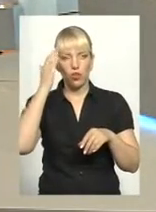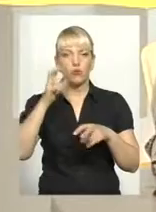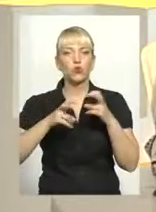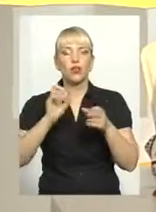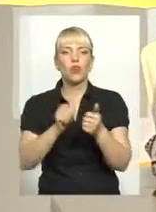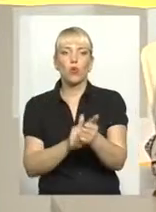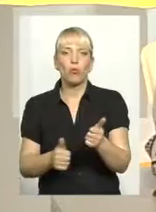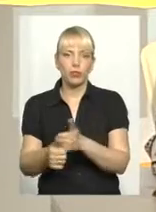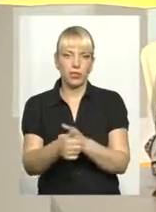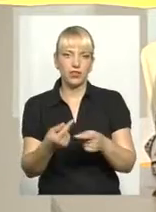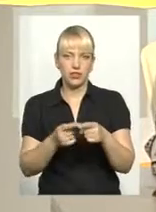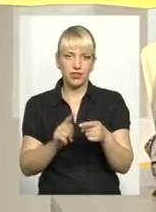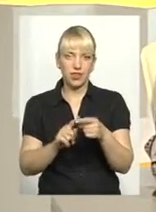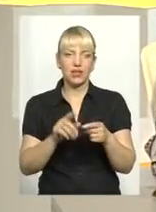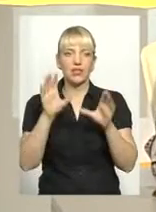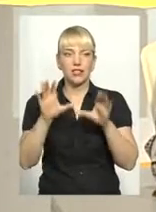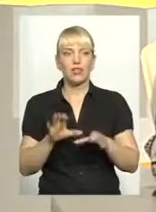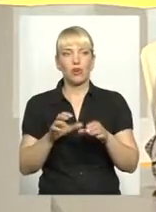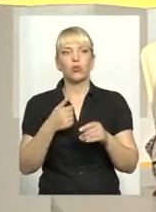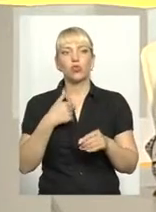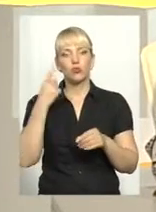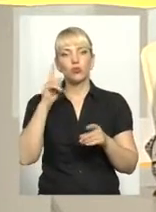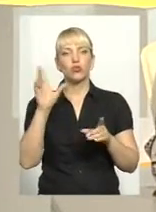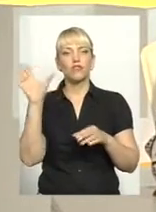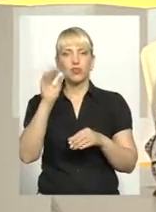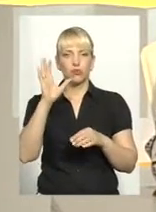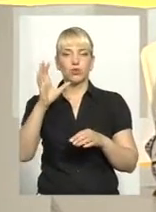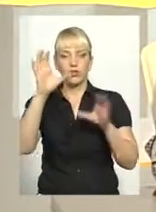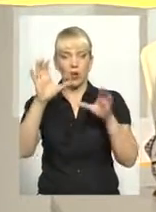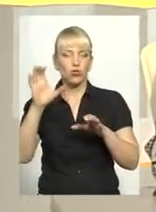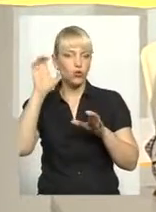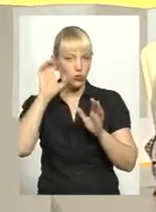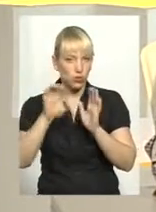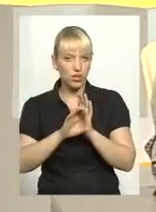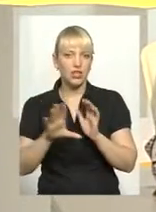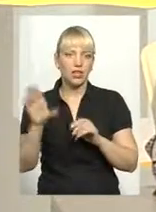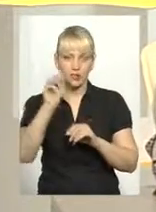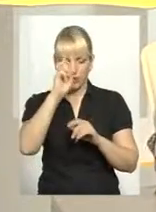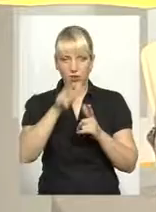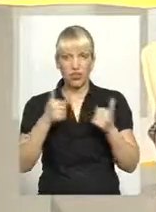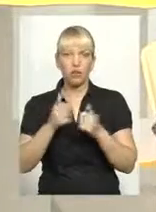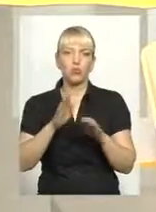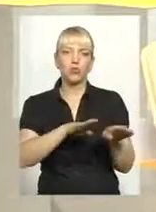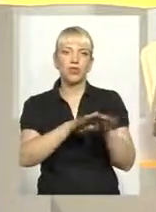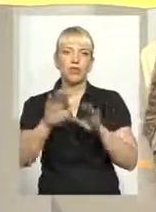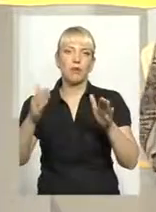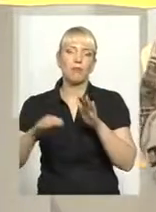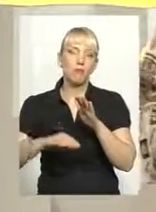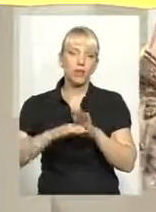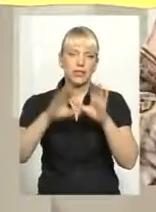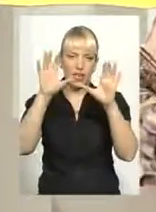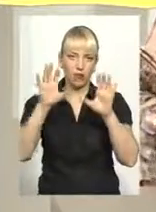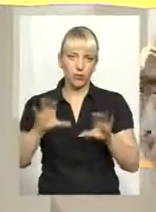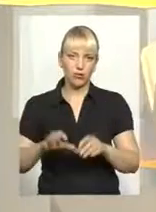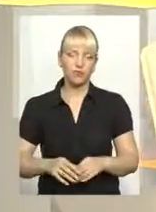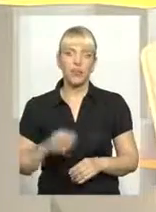будемо справді законослухняними і всі в нашій країні будуть рівні перед законом. Я дякую вам, я дякую всім, хто був